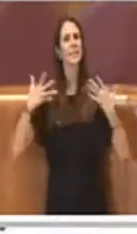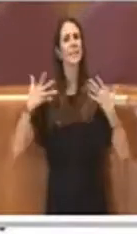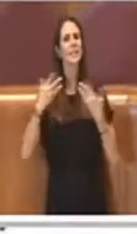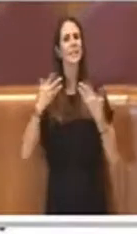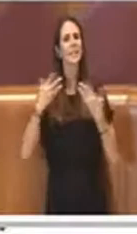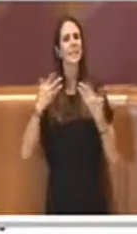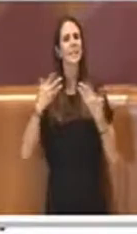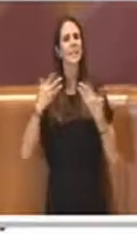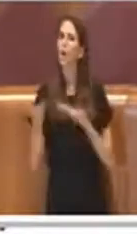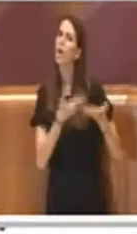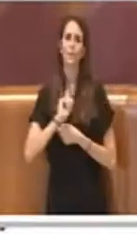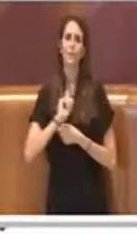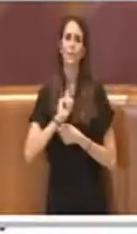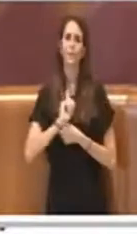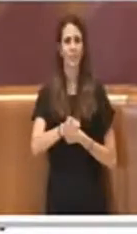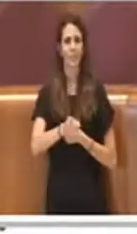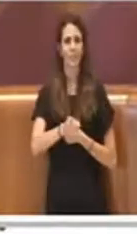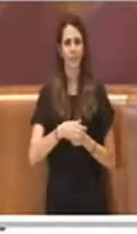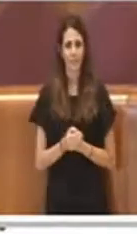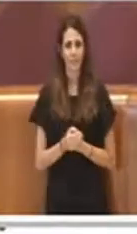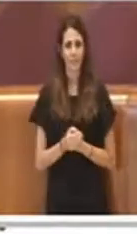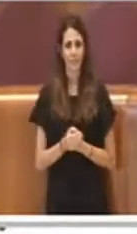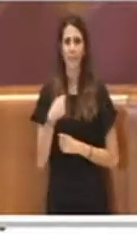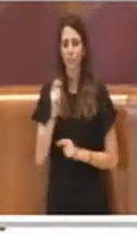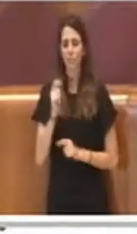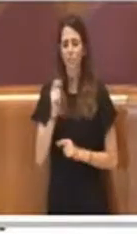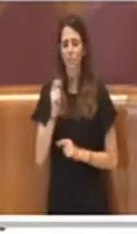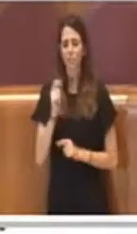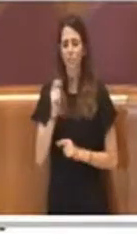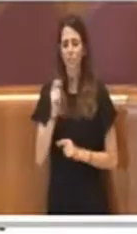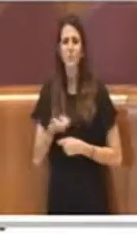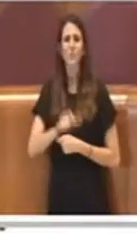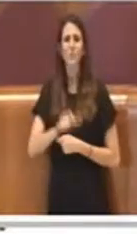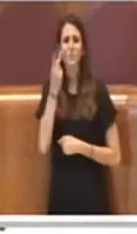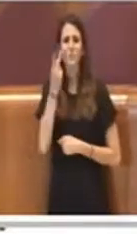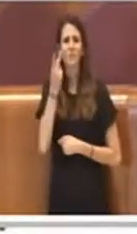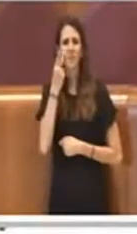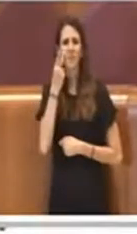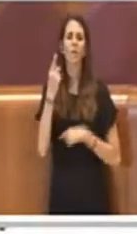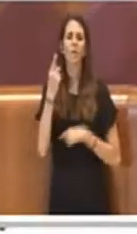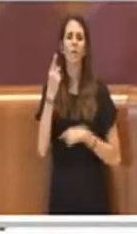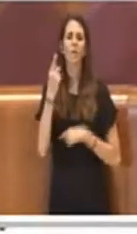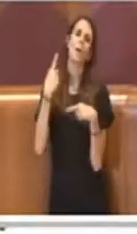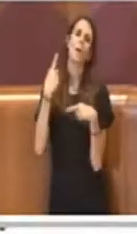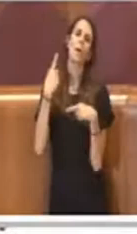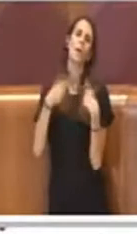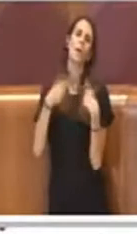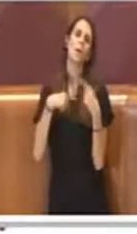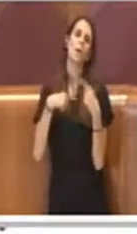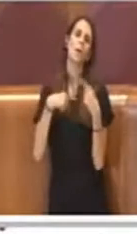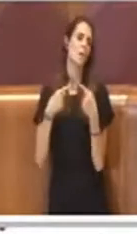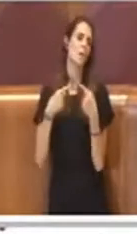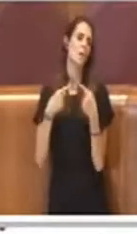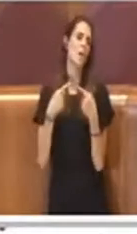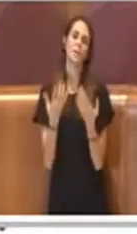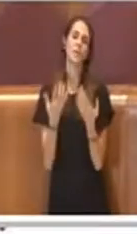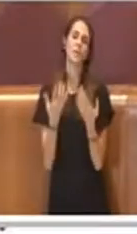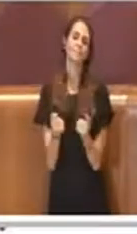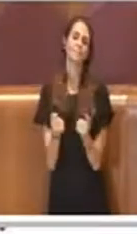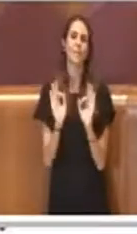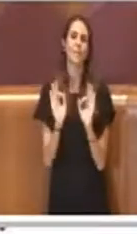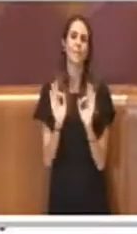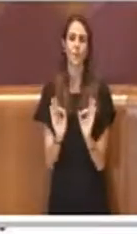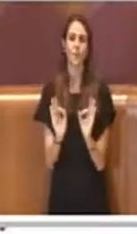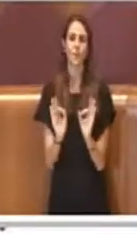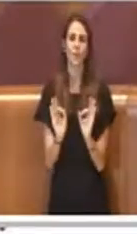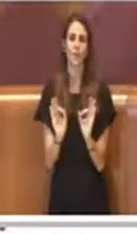con dispiacere vedere polemiche inutili e sterili confini politici su quello che poi ha un